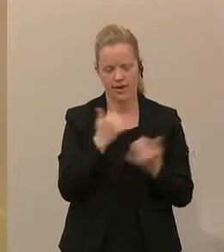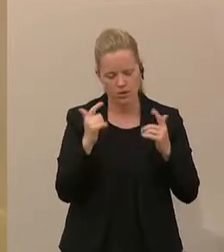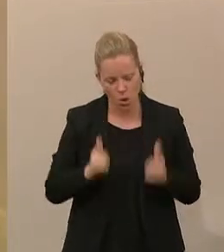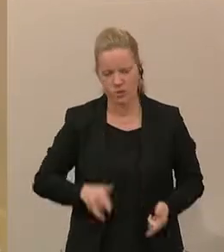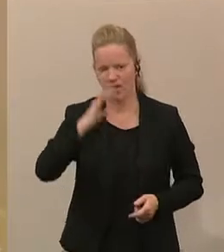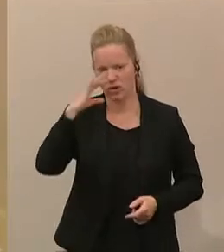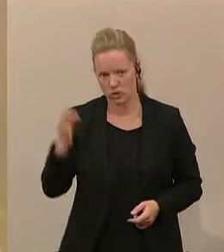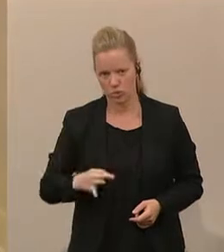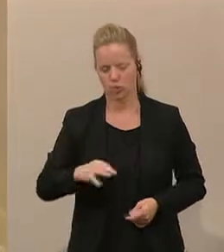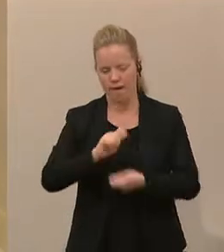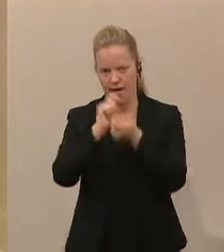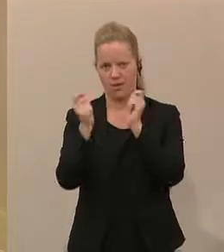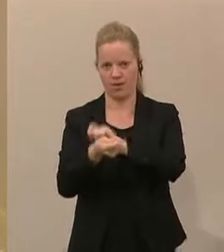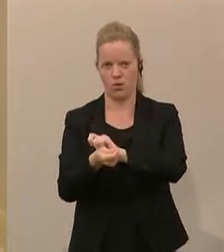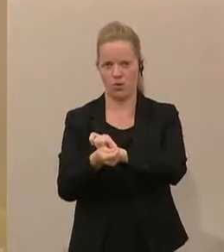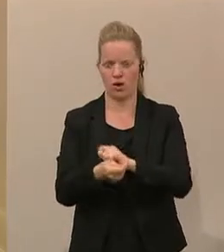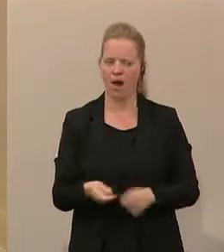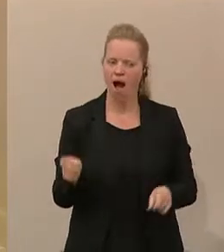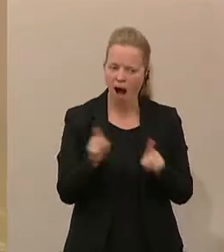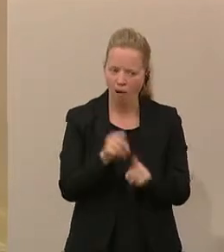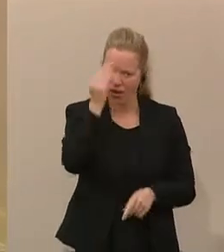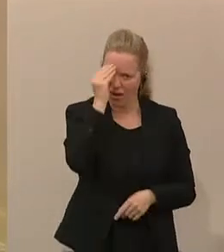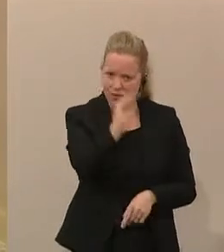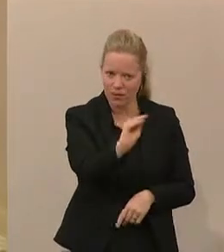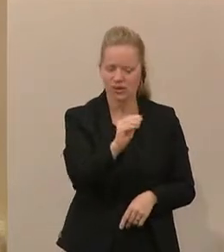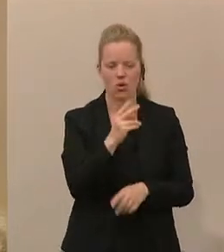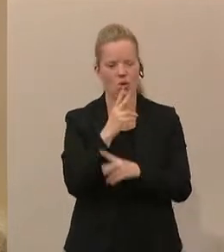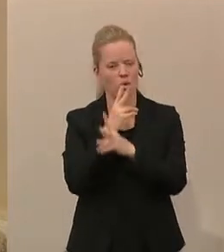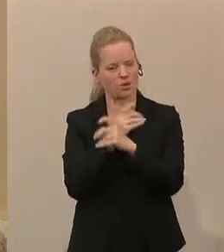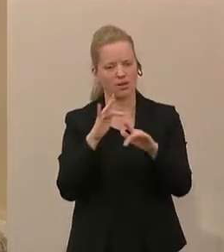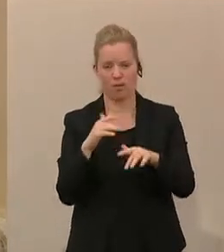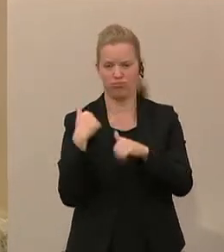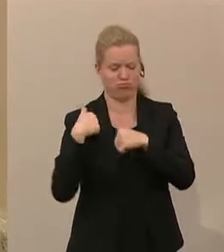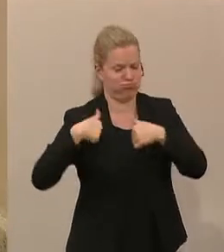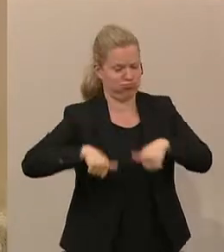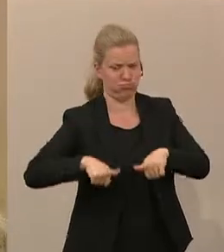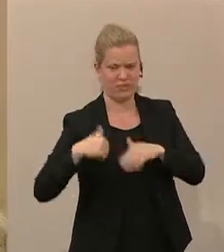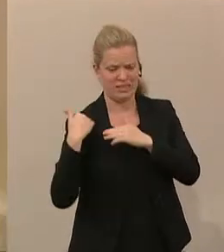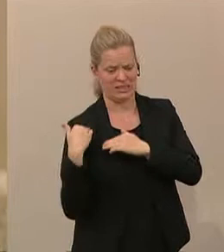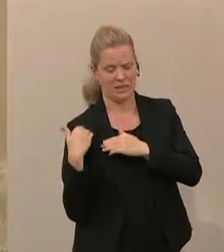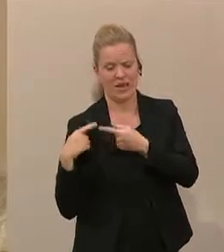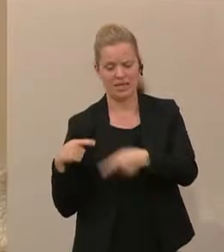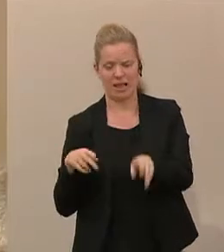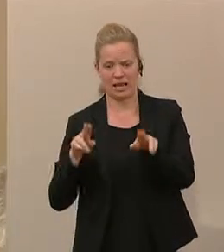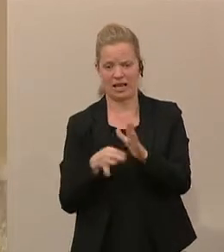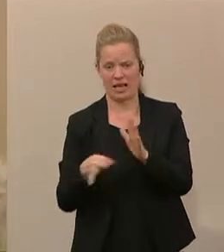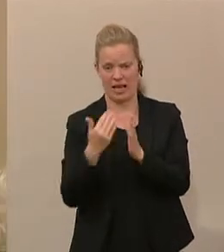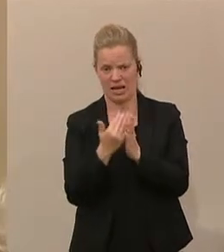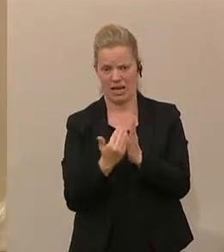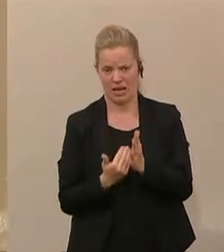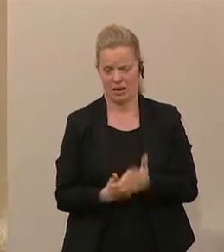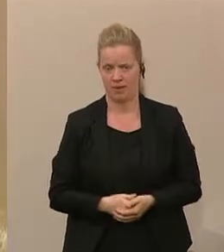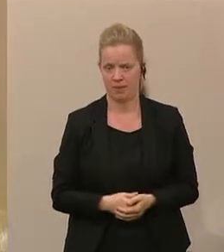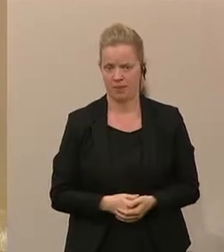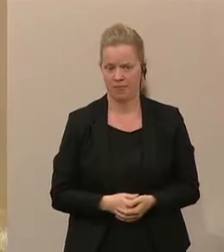eine Änderung herbeizuführen, dass man auch darauf hinweist, dass Österreich einen enormen Druck hat aus dieser Entsenderichtlinie. Und die Entsendungen nehmen